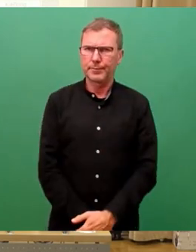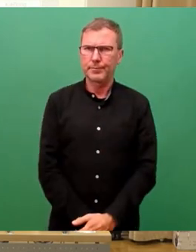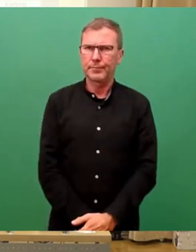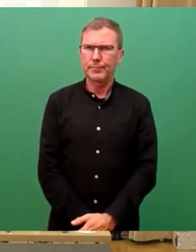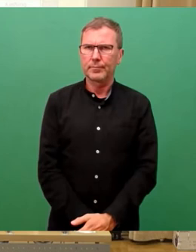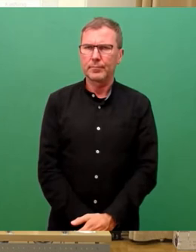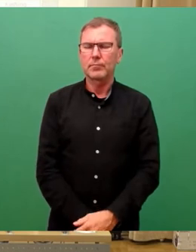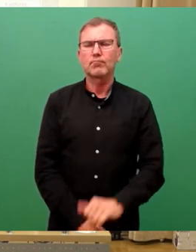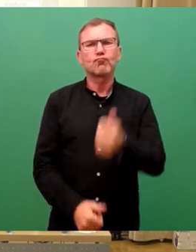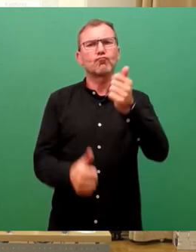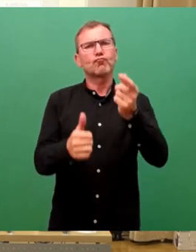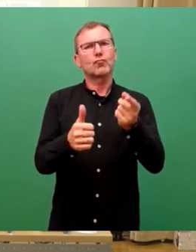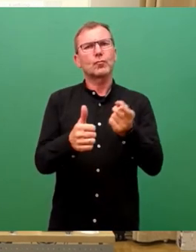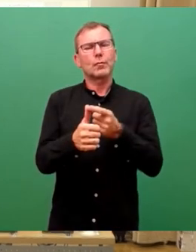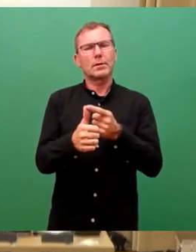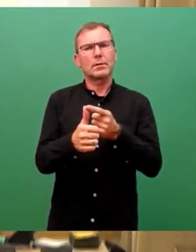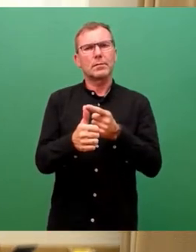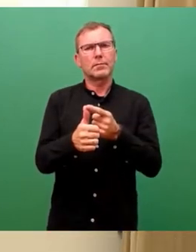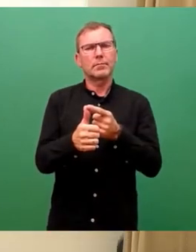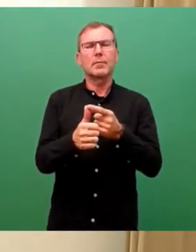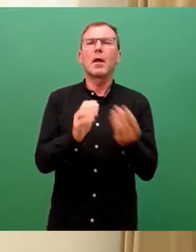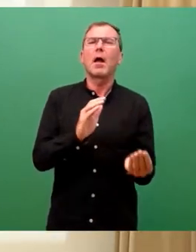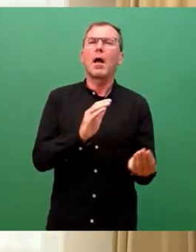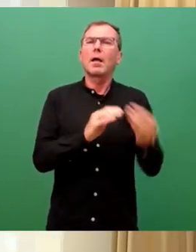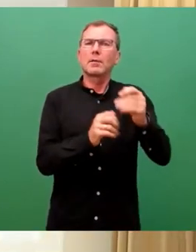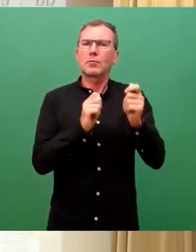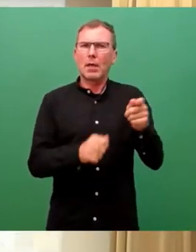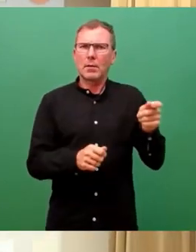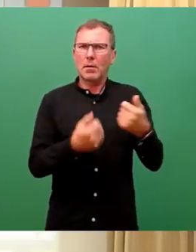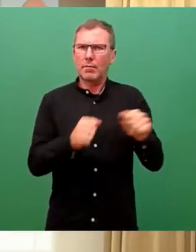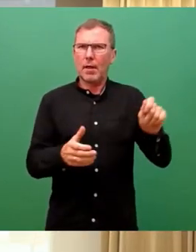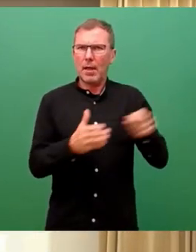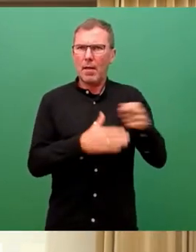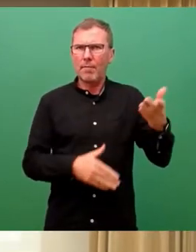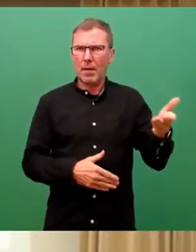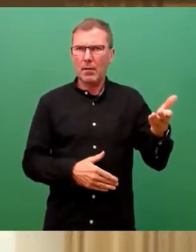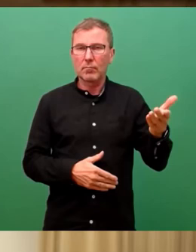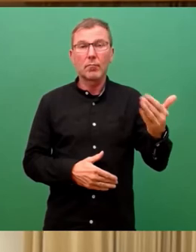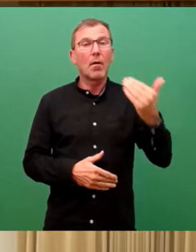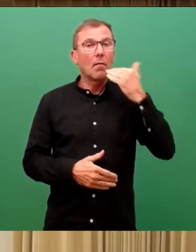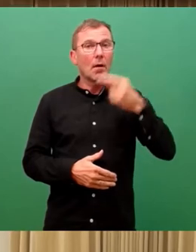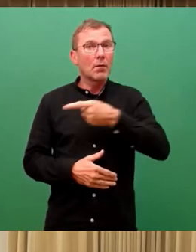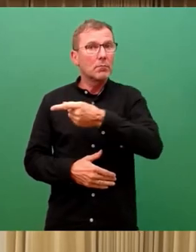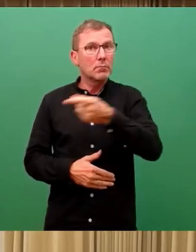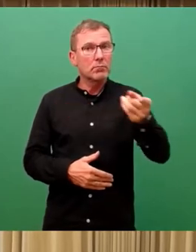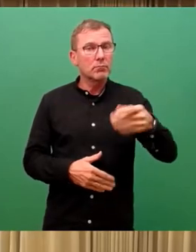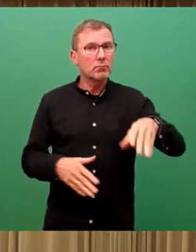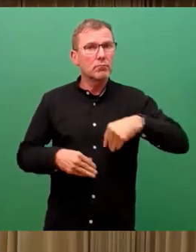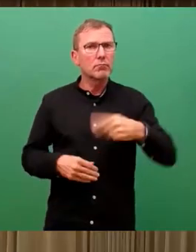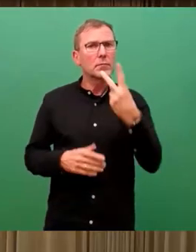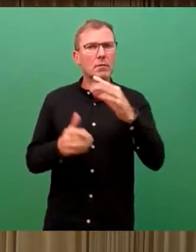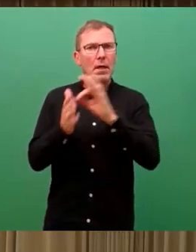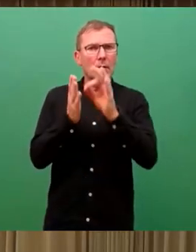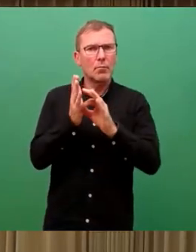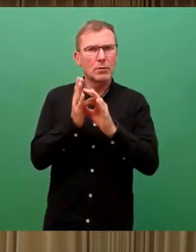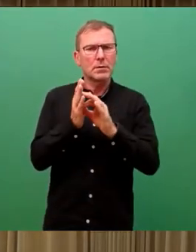Zunächst habe ich, wie gesagt, den Ergänzungsantrag Freie Wähler, die zwei Punkte ergänzen. Sieben